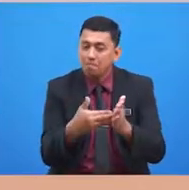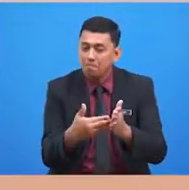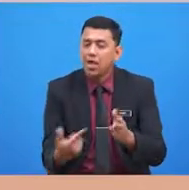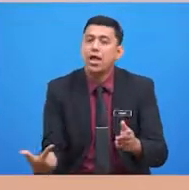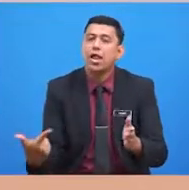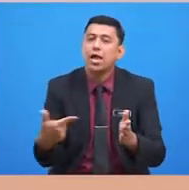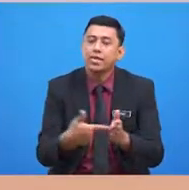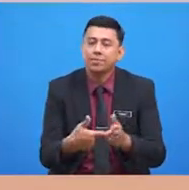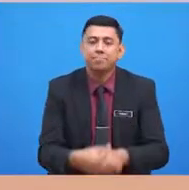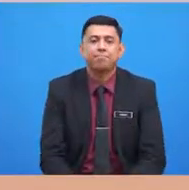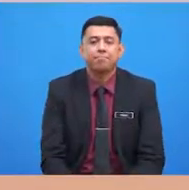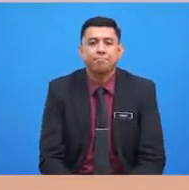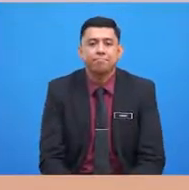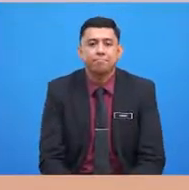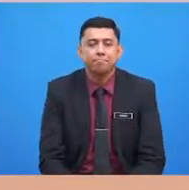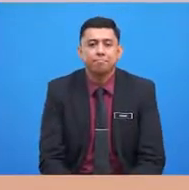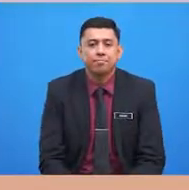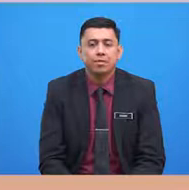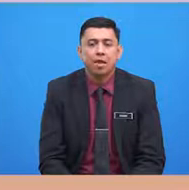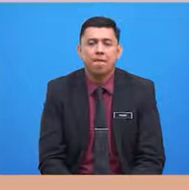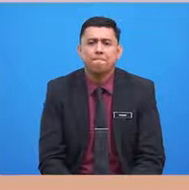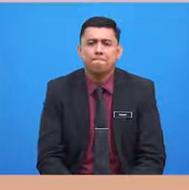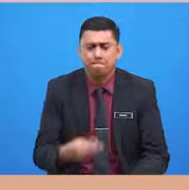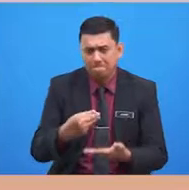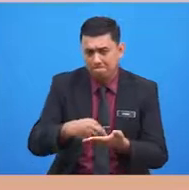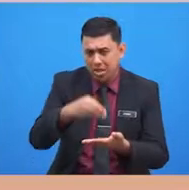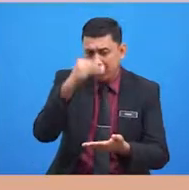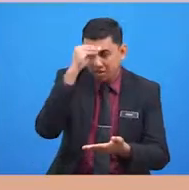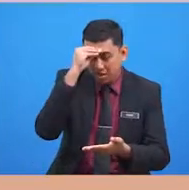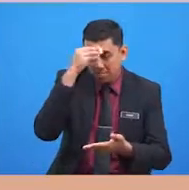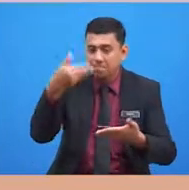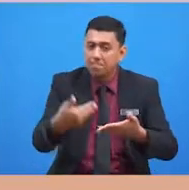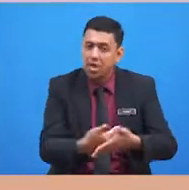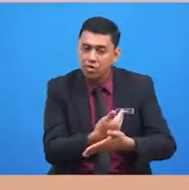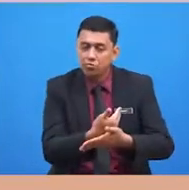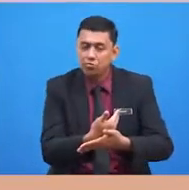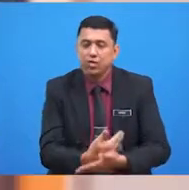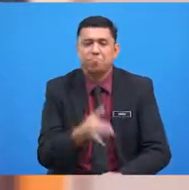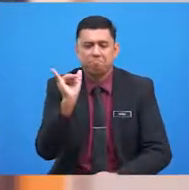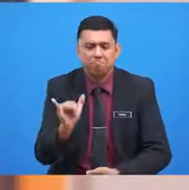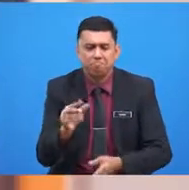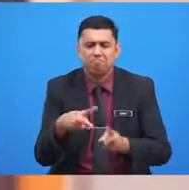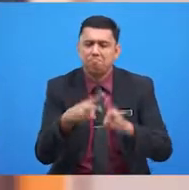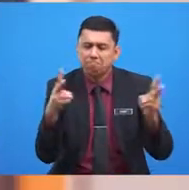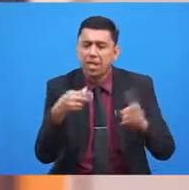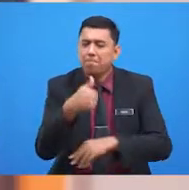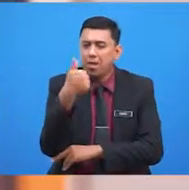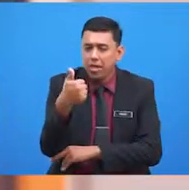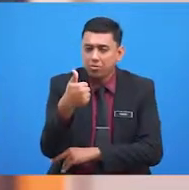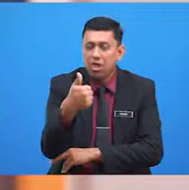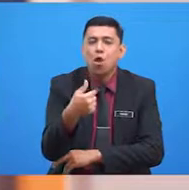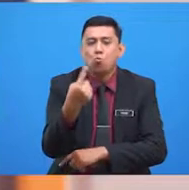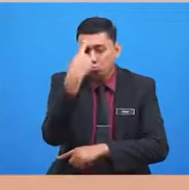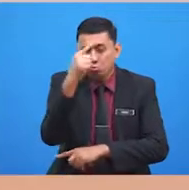dalam pembelajaran baharu yang agak menarik pada hari ini. Mesti murid-murid